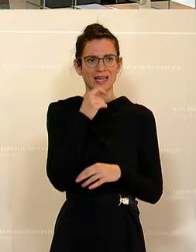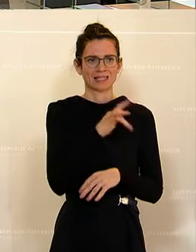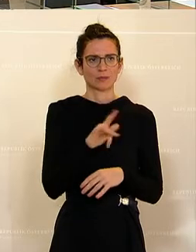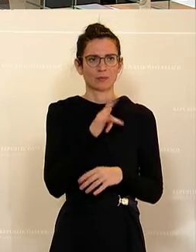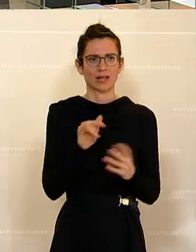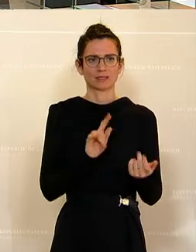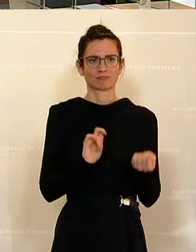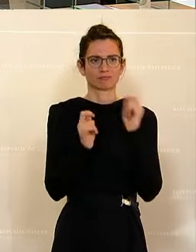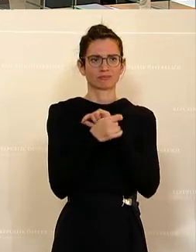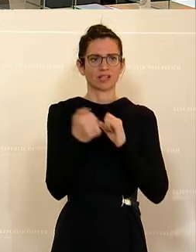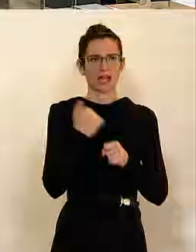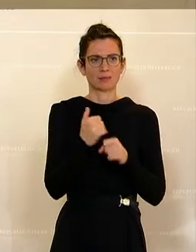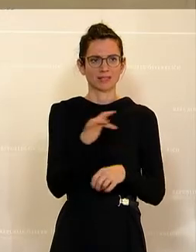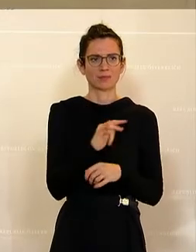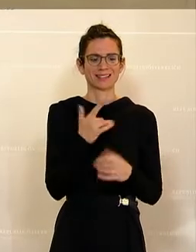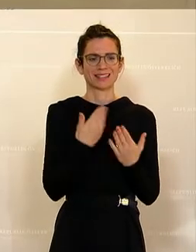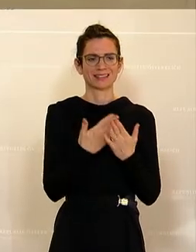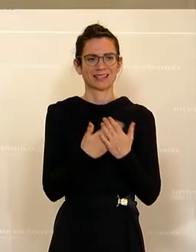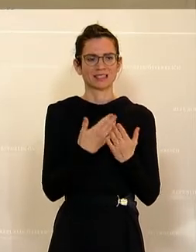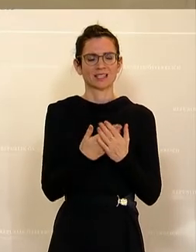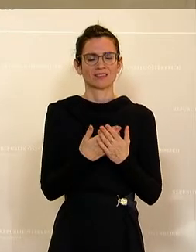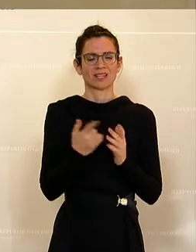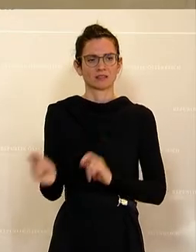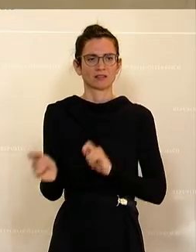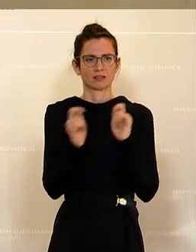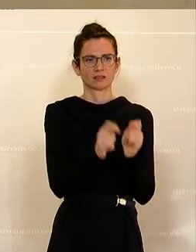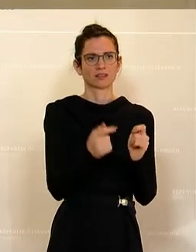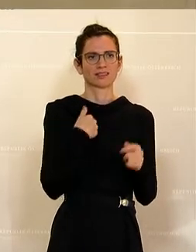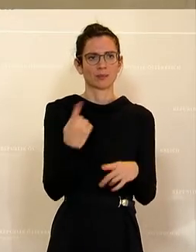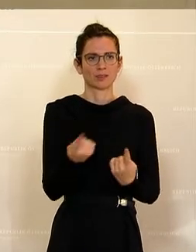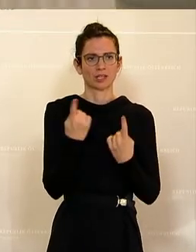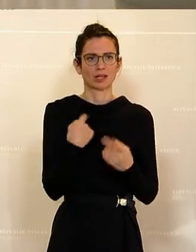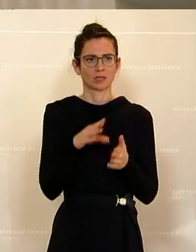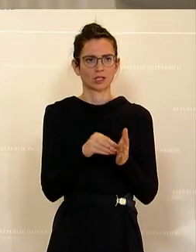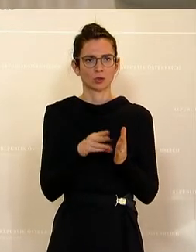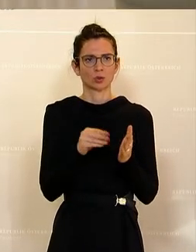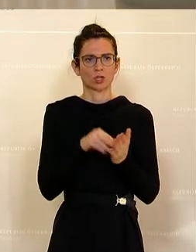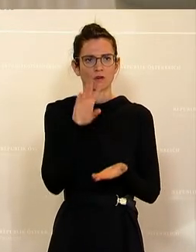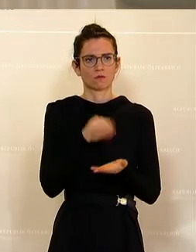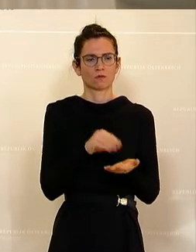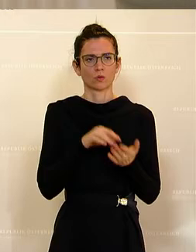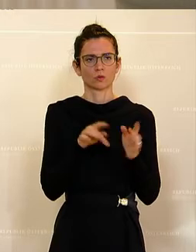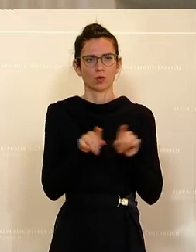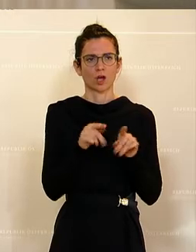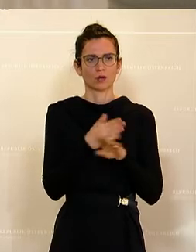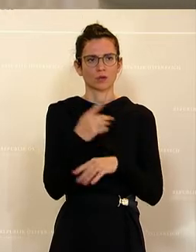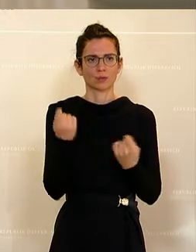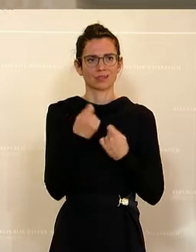sozusagen unser Arbeitsplatz. Und daher werden wir hier die teilweise betriebliche Nutzung der Wohnung entsprechend für